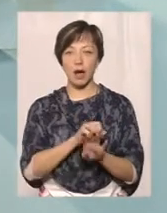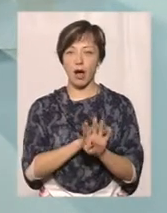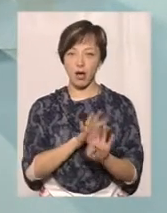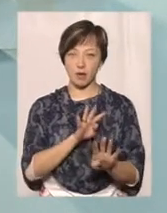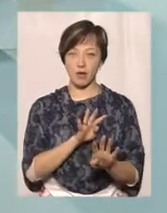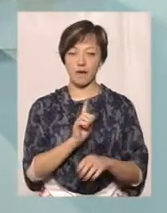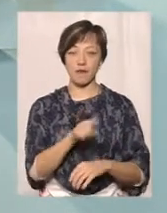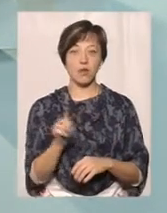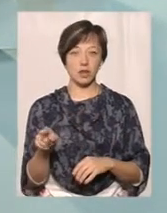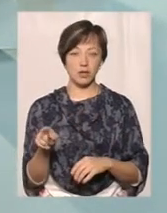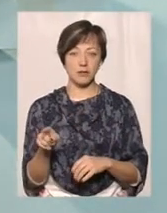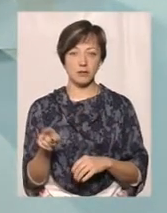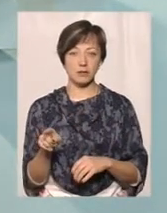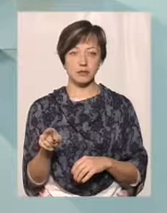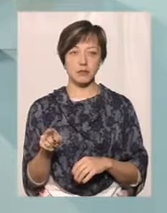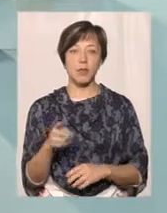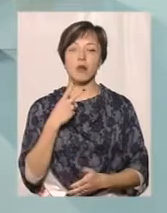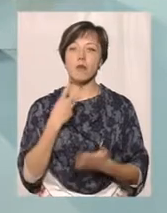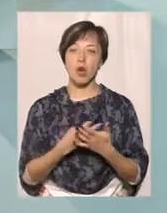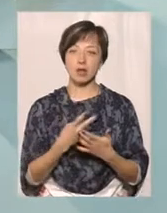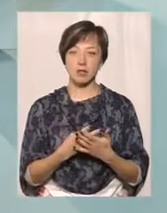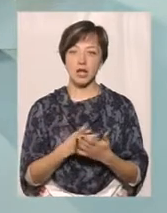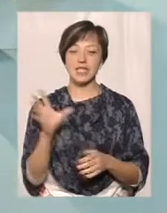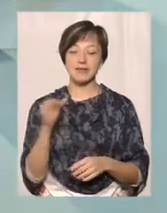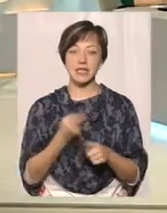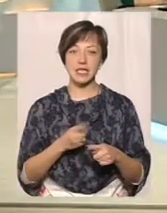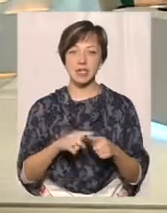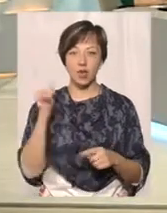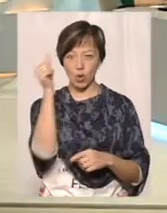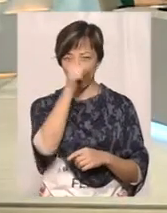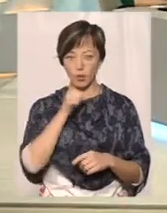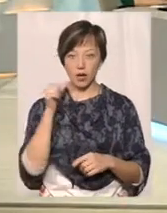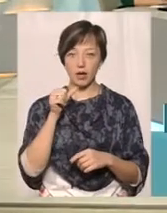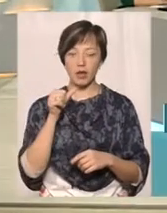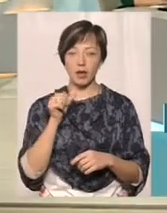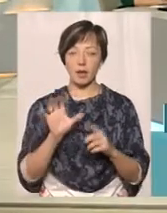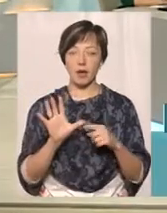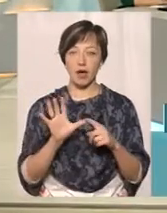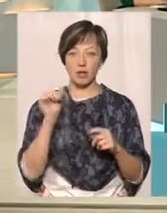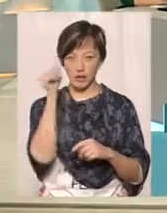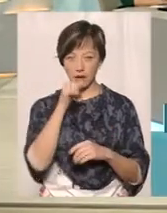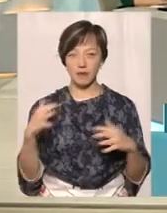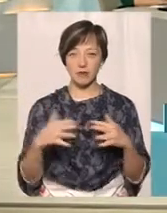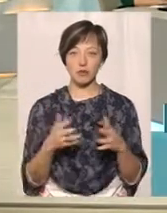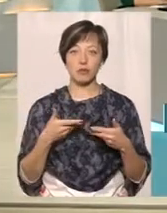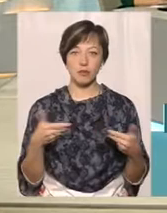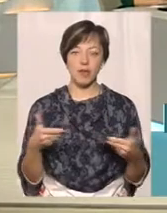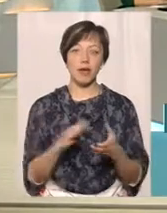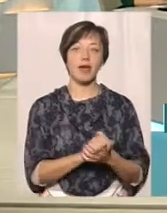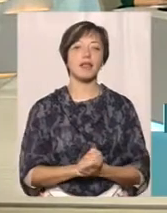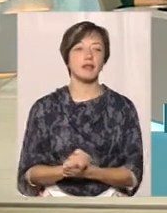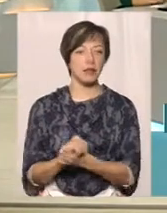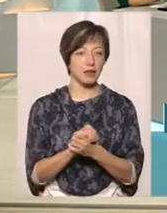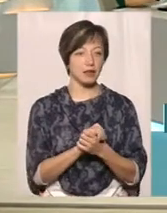вони показали за всі ці роки, п'ятого року війни, що ми єдині.